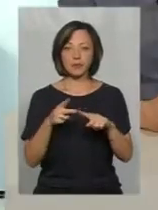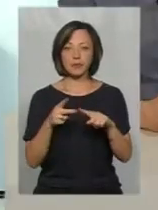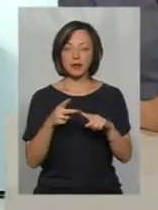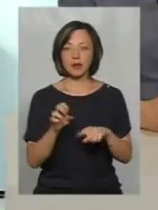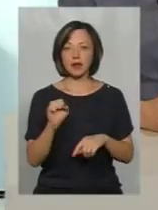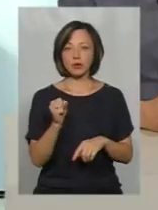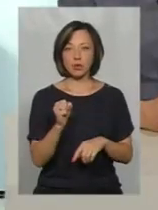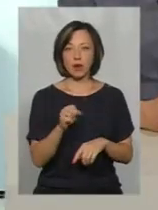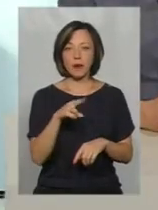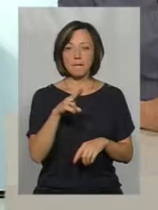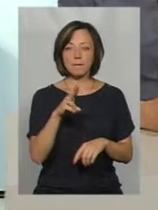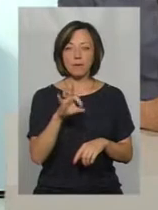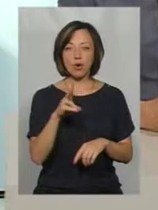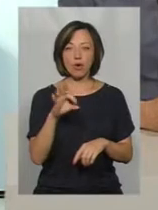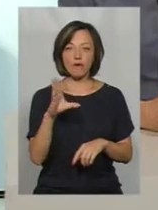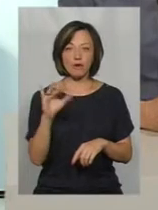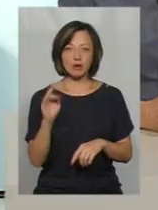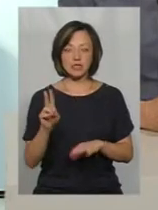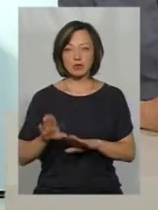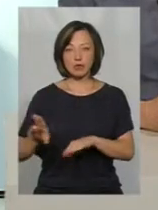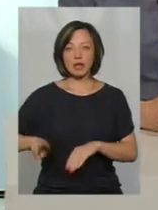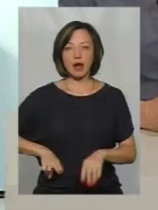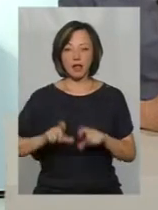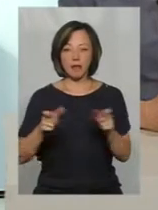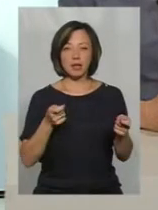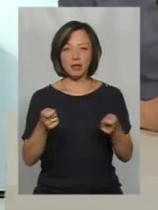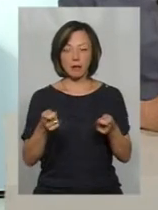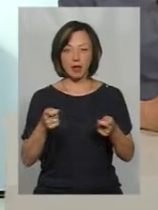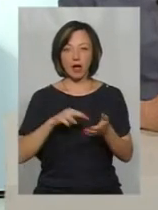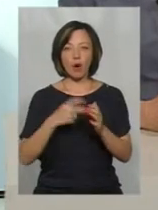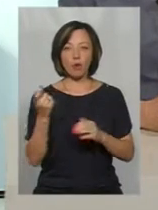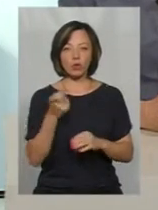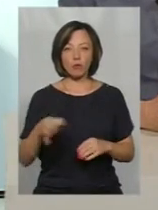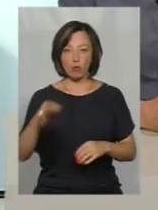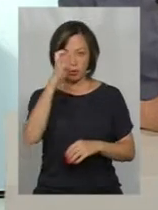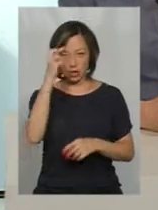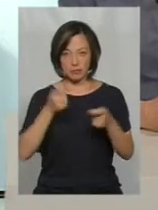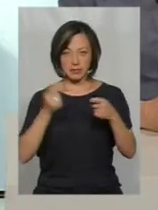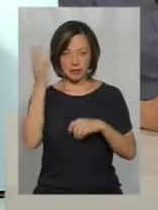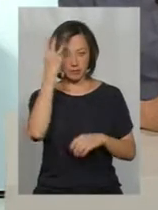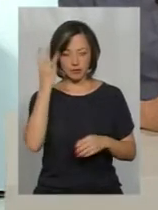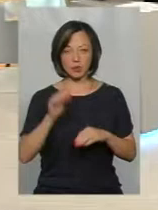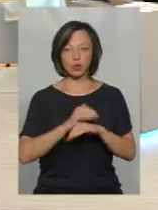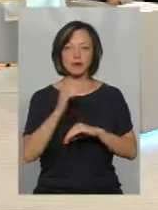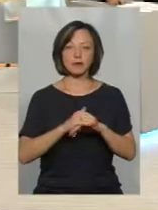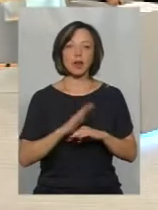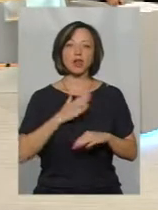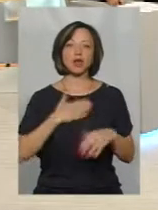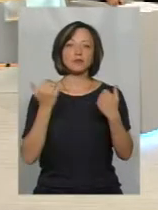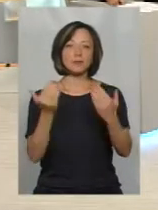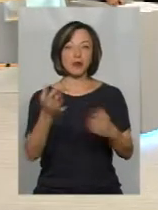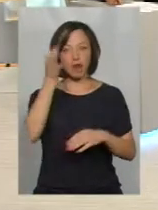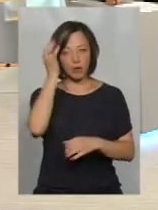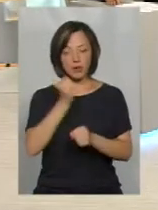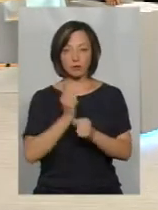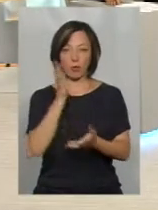Добрий вечір. Нашим глядачам нагадую,